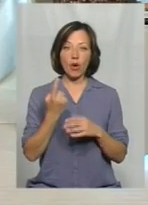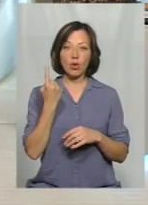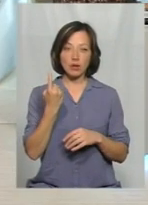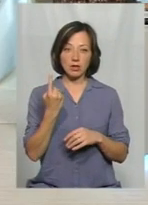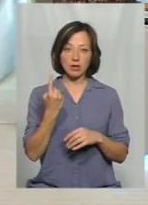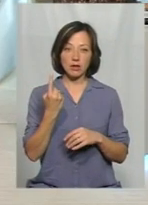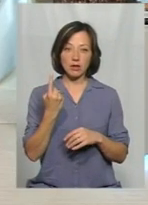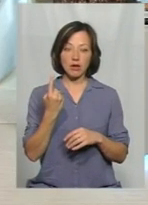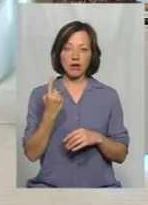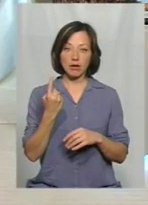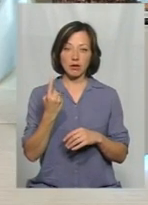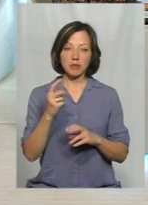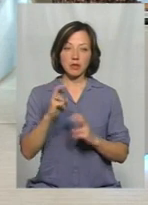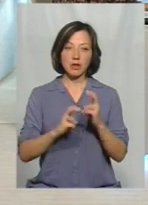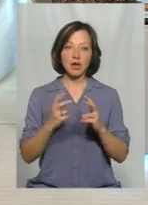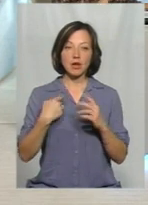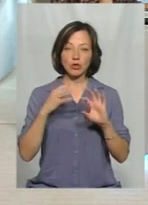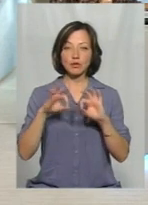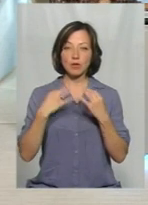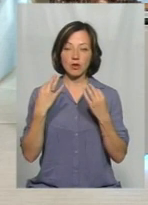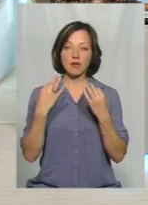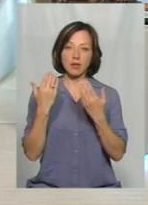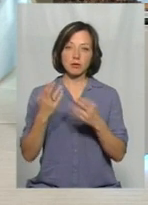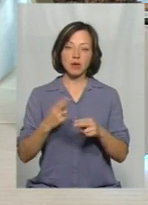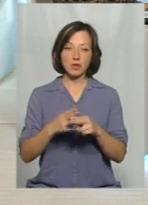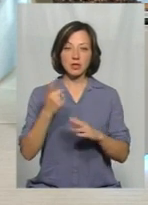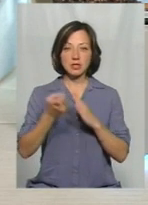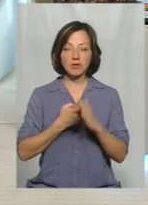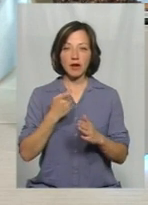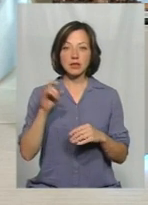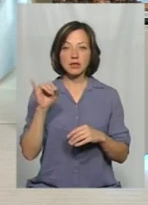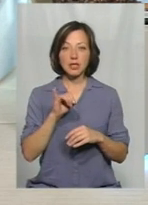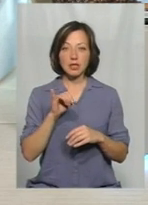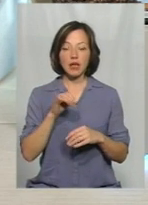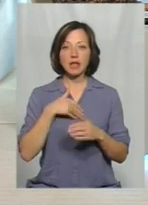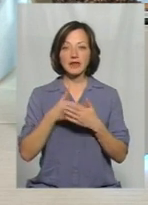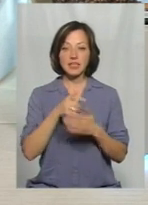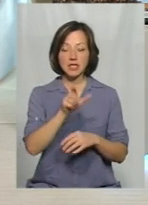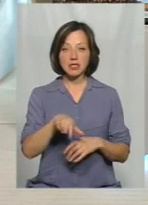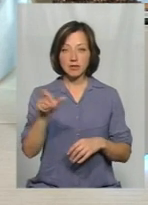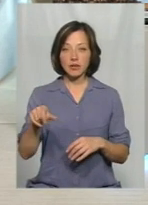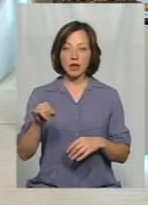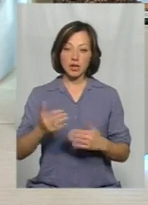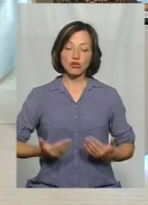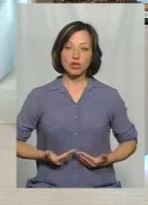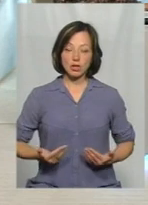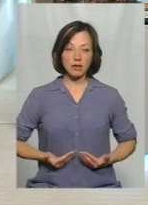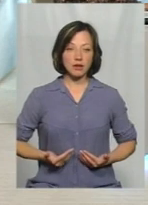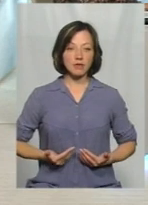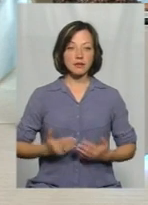собі господарювання. Добре, я дозволю вас перебити. Ми дізнавались і в активістів, і мешканців